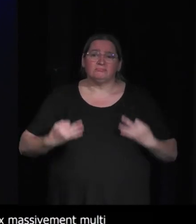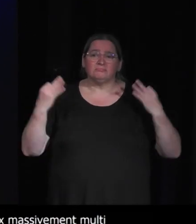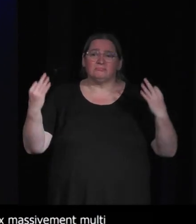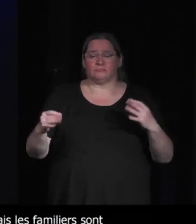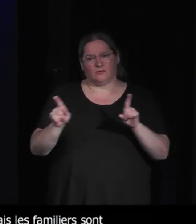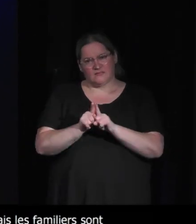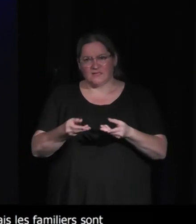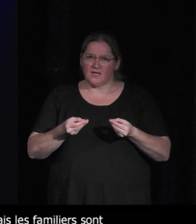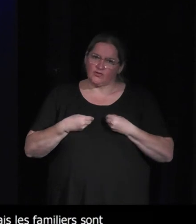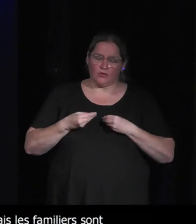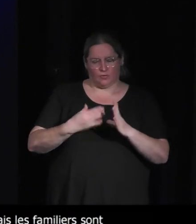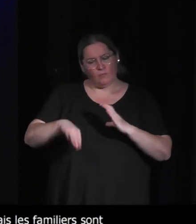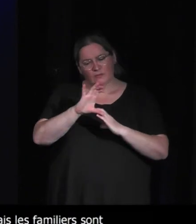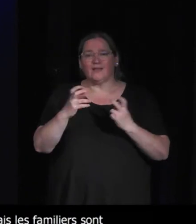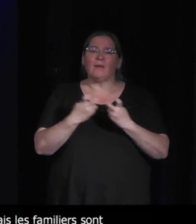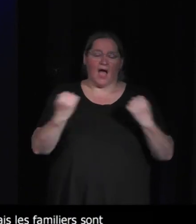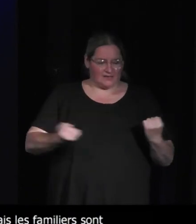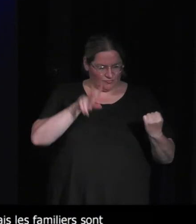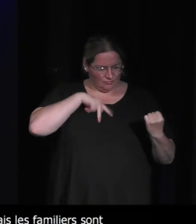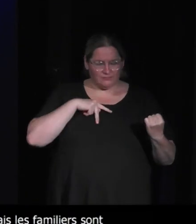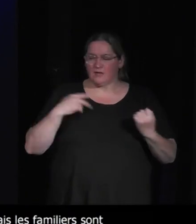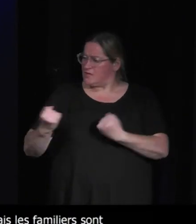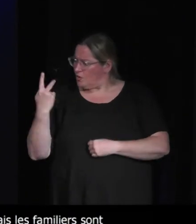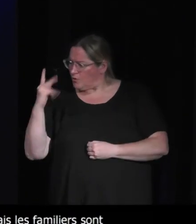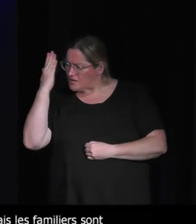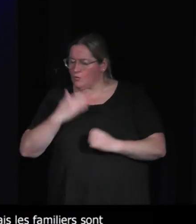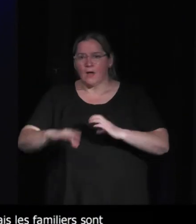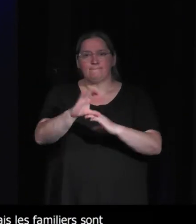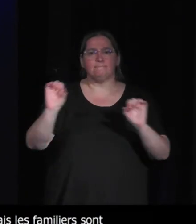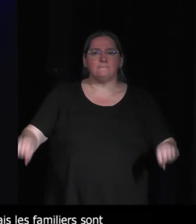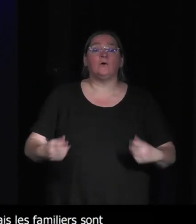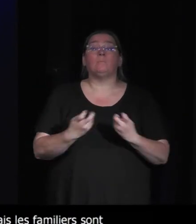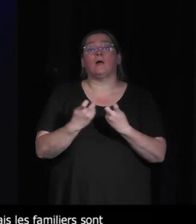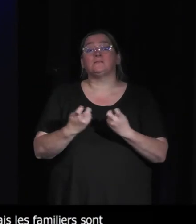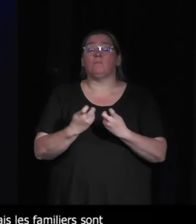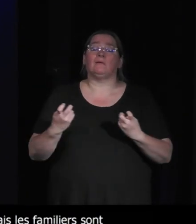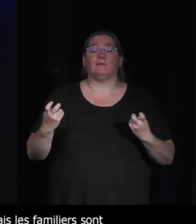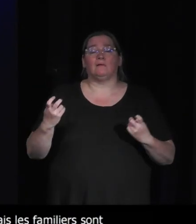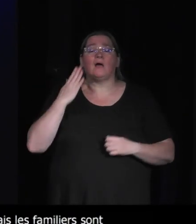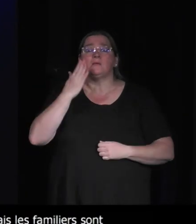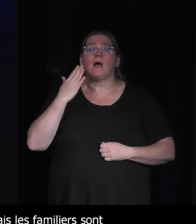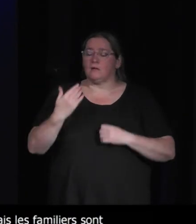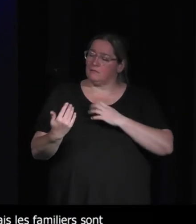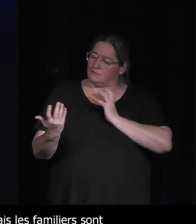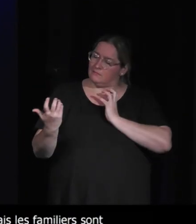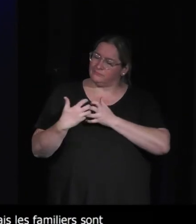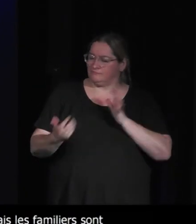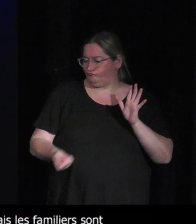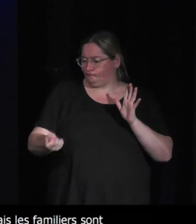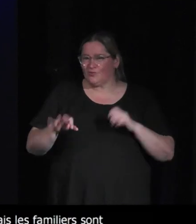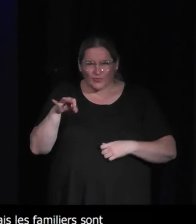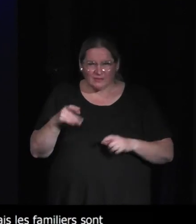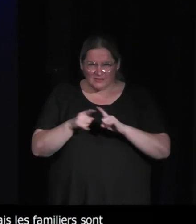complémentarité dans le champ d'action qui font que c'est classique l'animal domestique mais je crois qu'il y a vraiment une grande